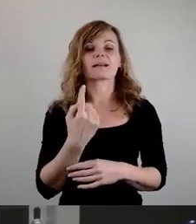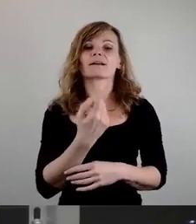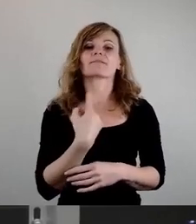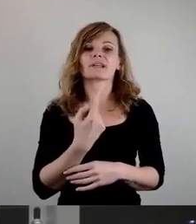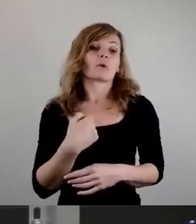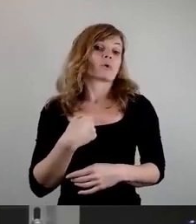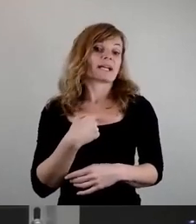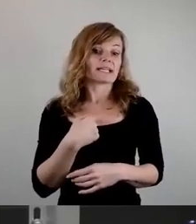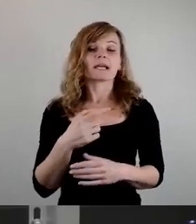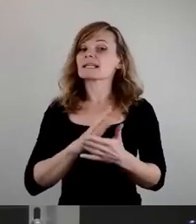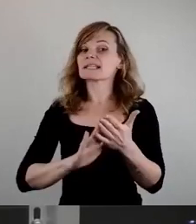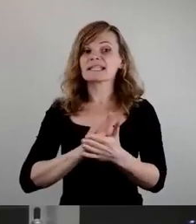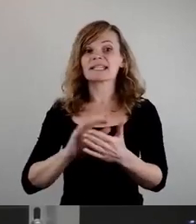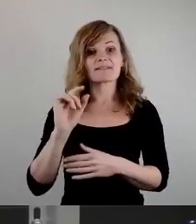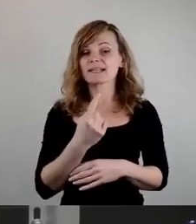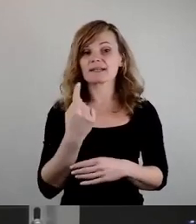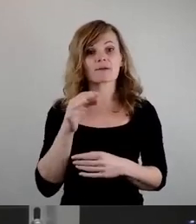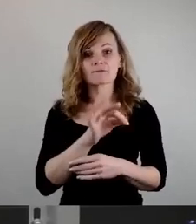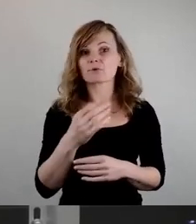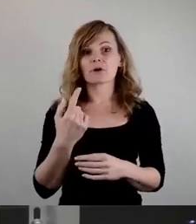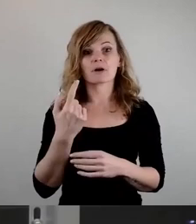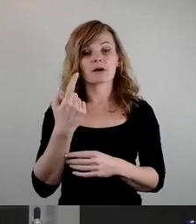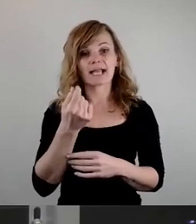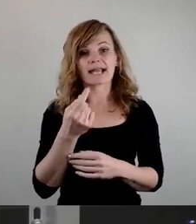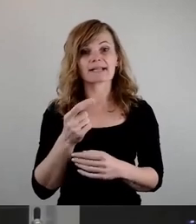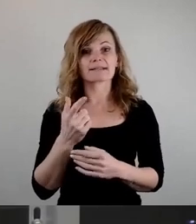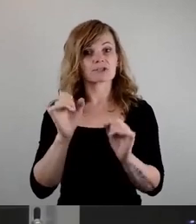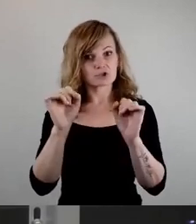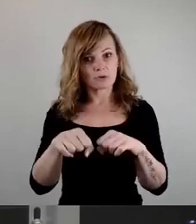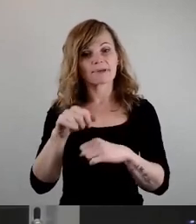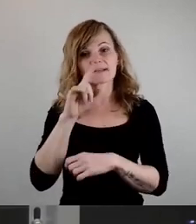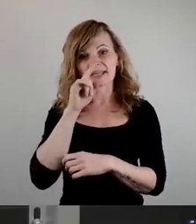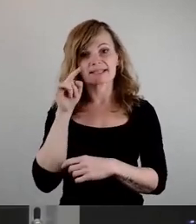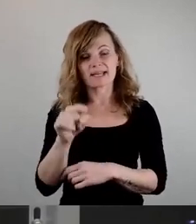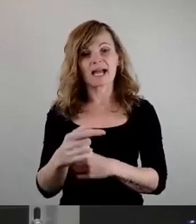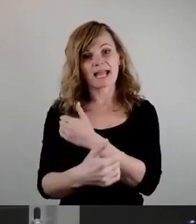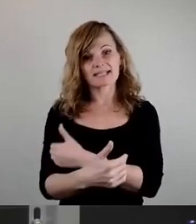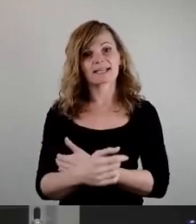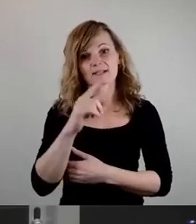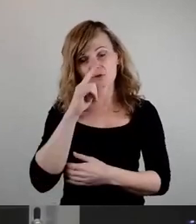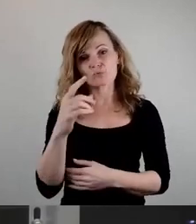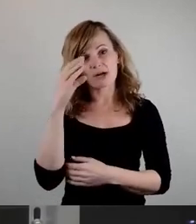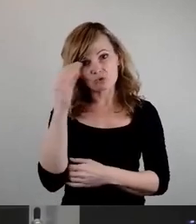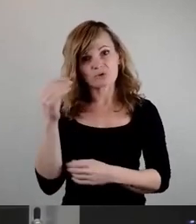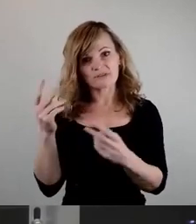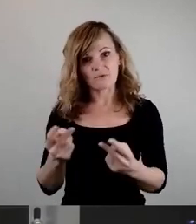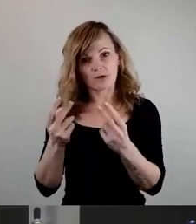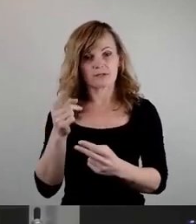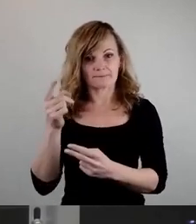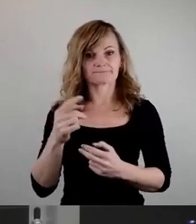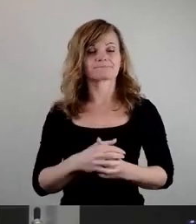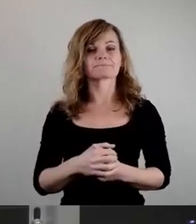werde nie wieder für Geld stimmen, wenn dafür einseitig nur Jungs gefördert werden.